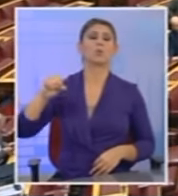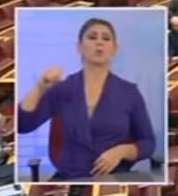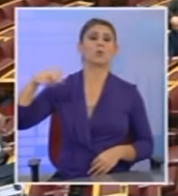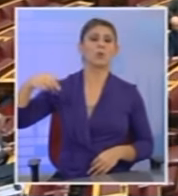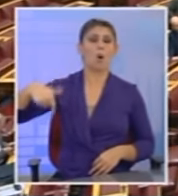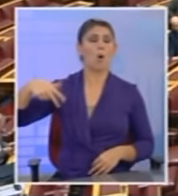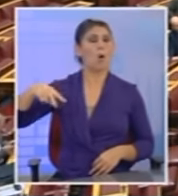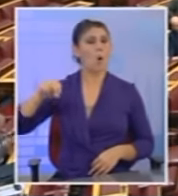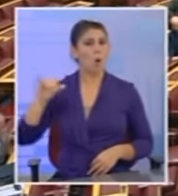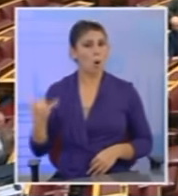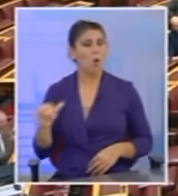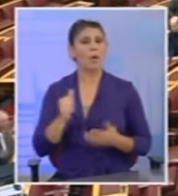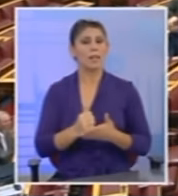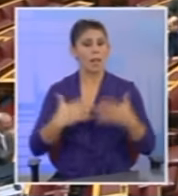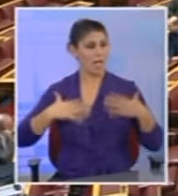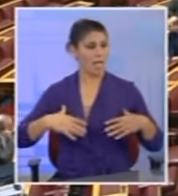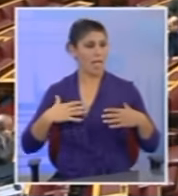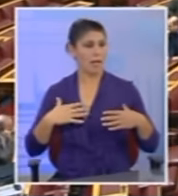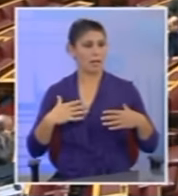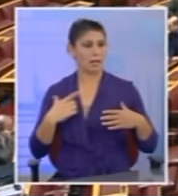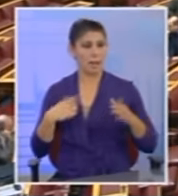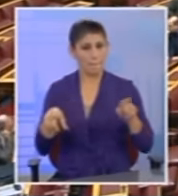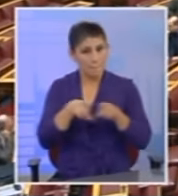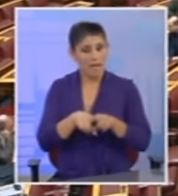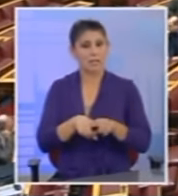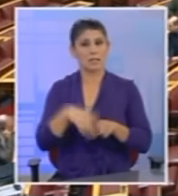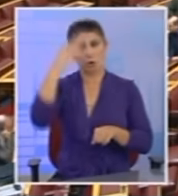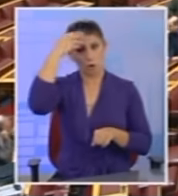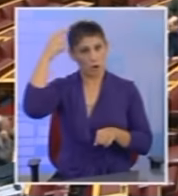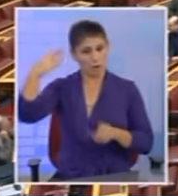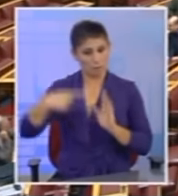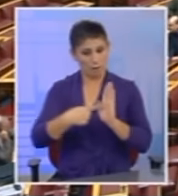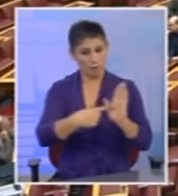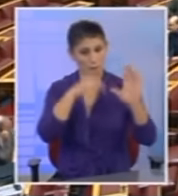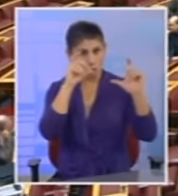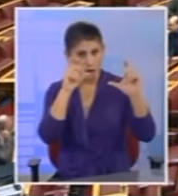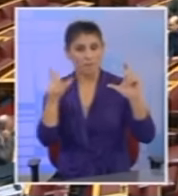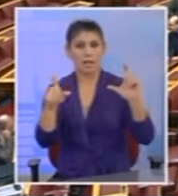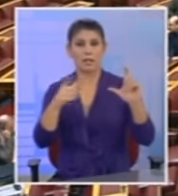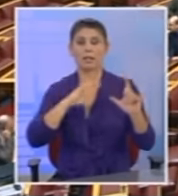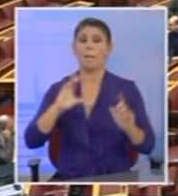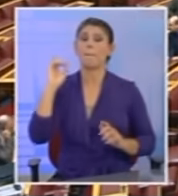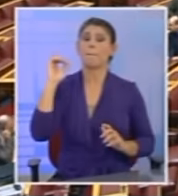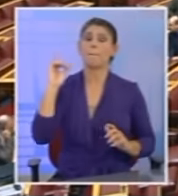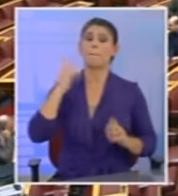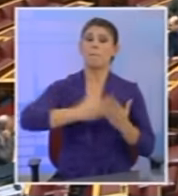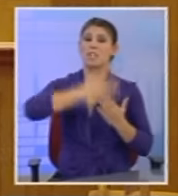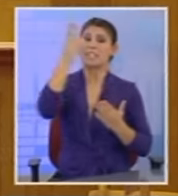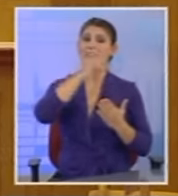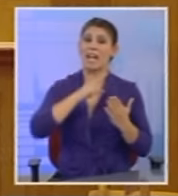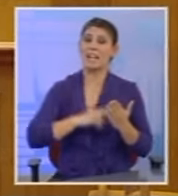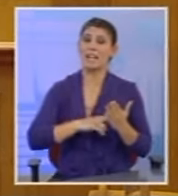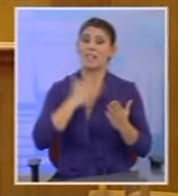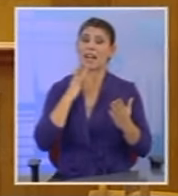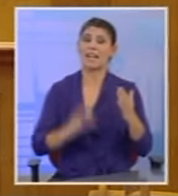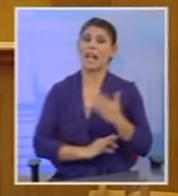φωτογραφία με την εμφάνιση με τον κύριο Τσίπρα και κρατήστε και το πρωτοσέλδο της Χρυσής Αυγής, που παραμένει πιστή στην